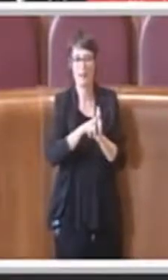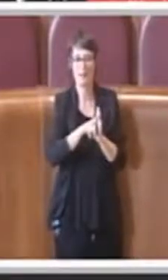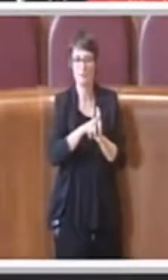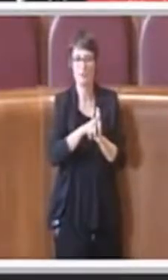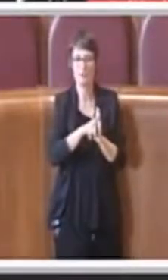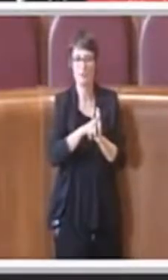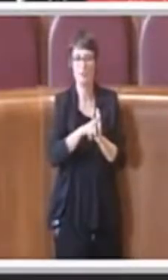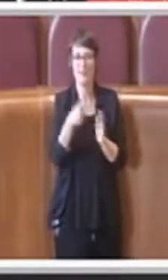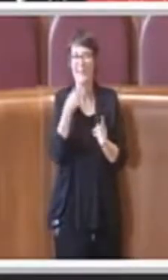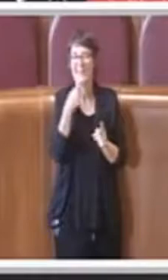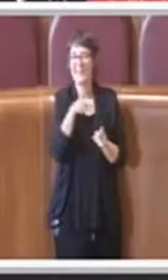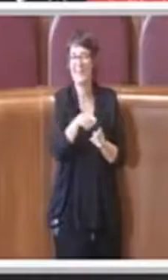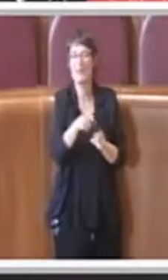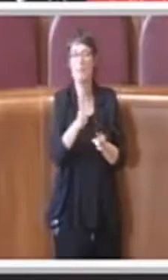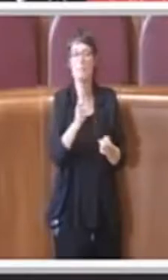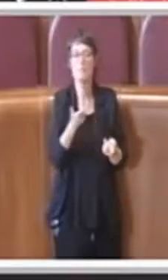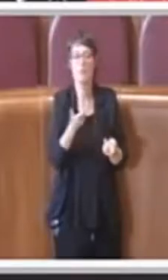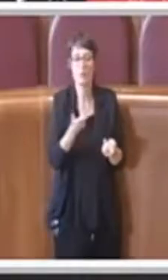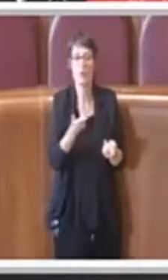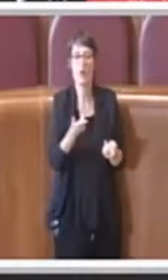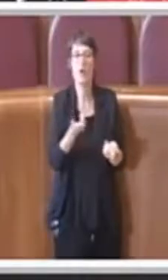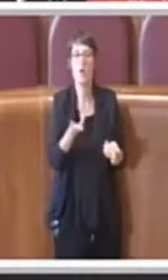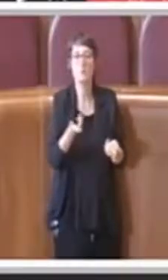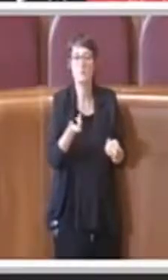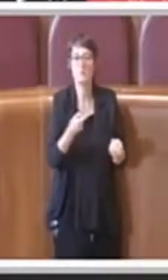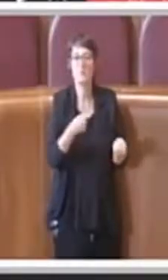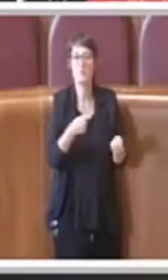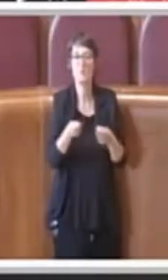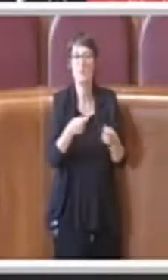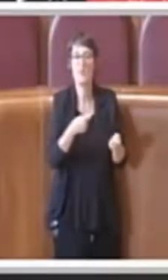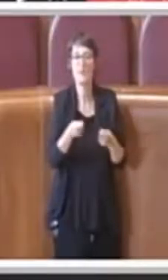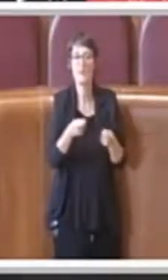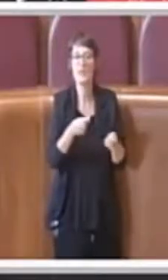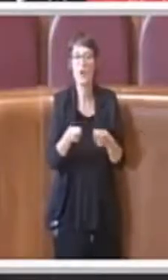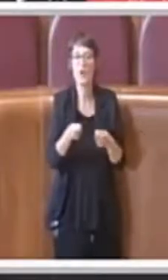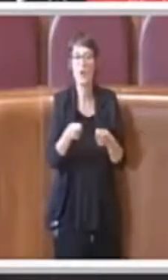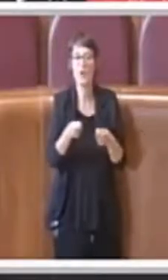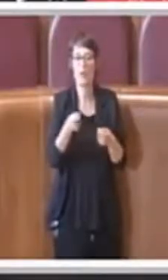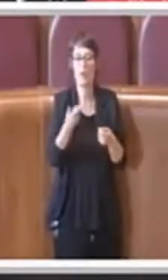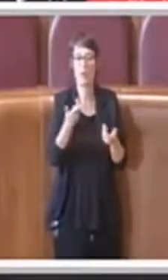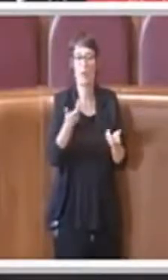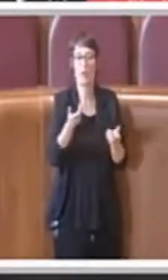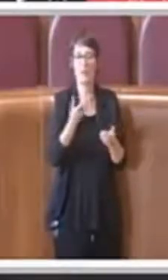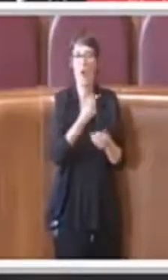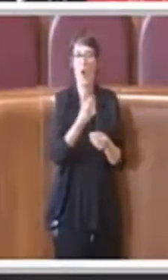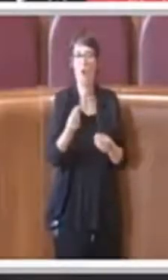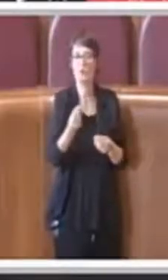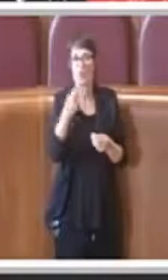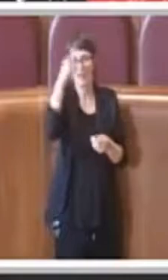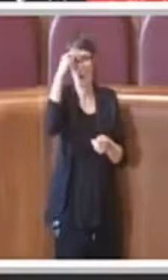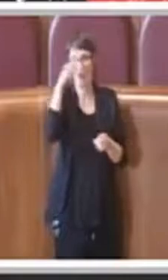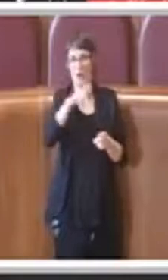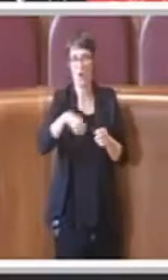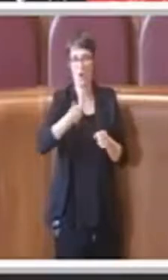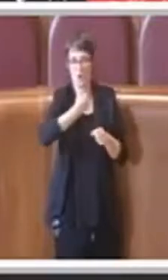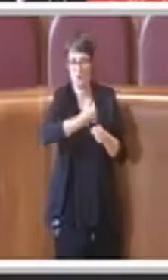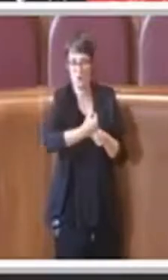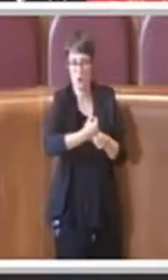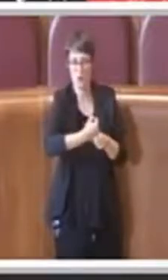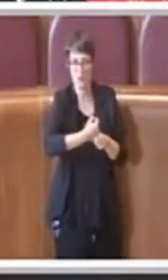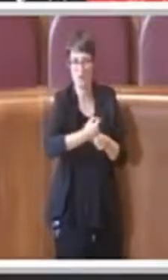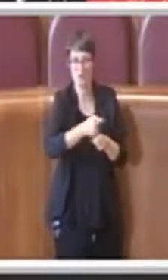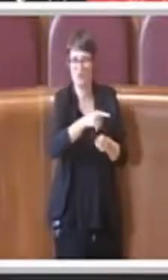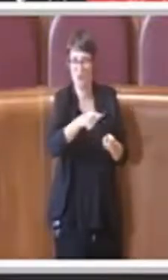perché sono venditori di oggetto ricordo storici, che per forza di cose, per la tipologia di vendita che